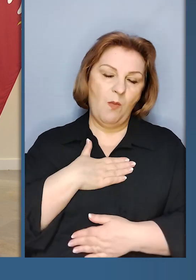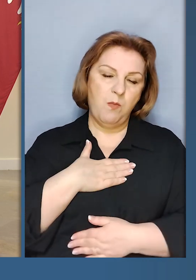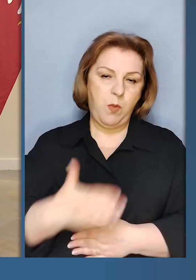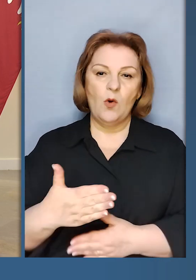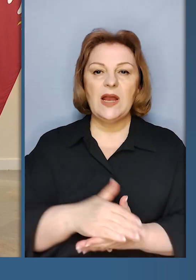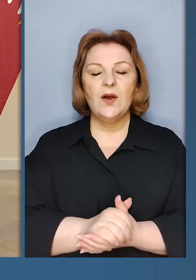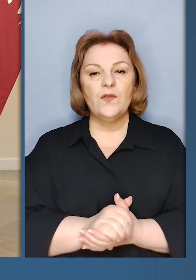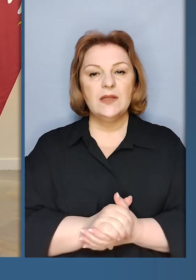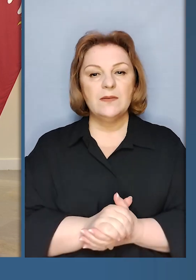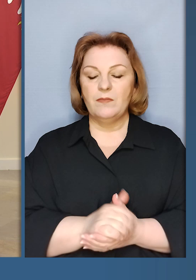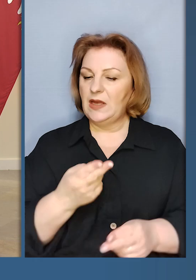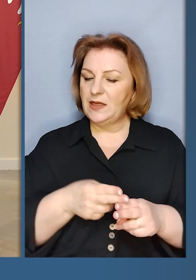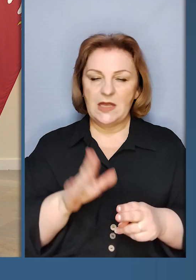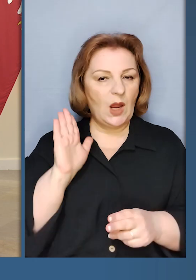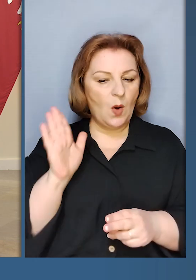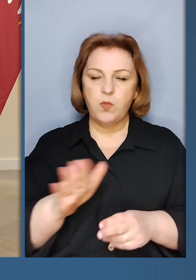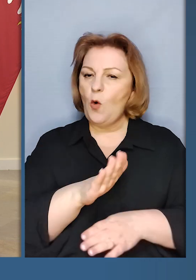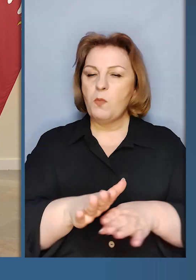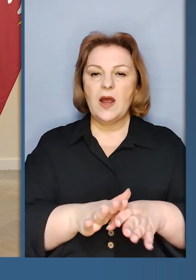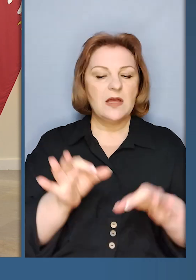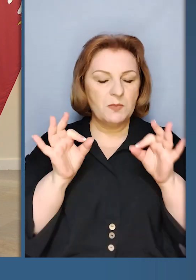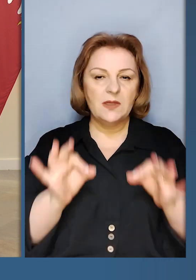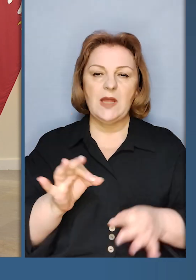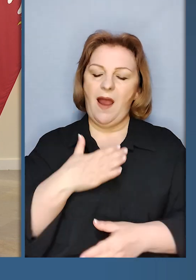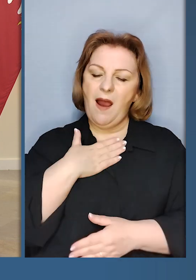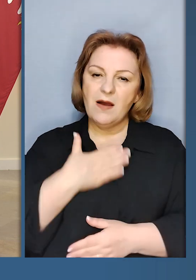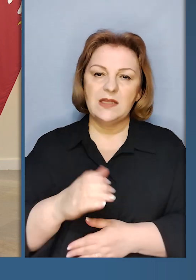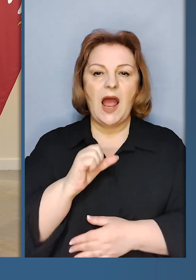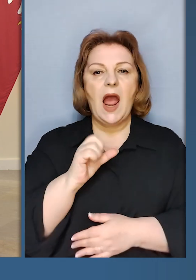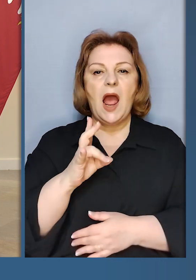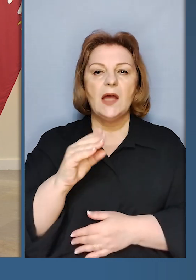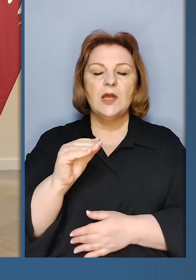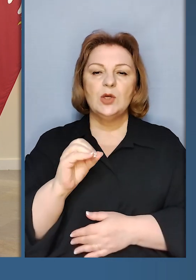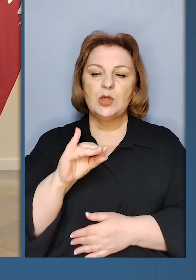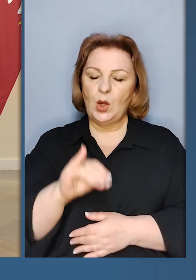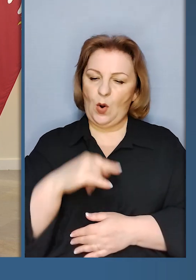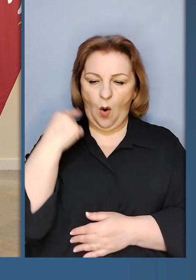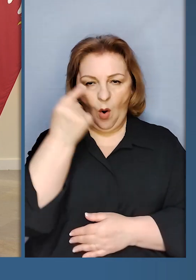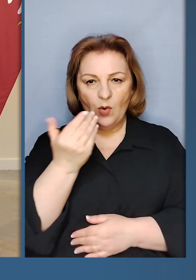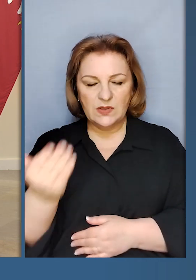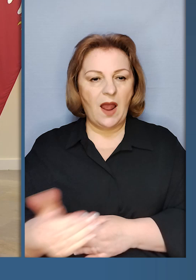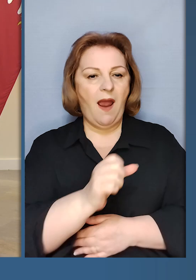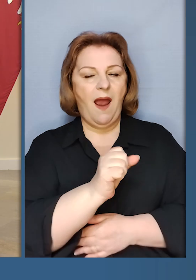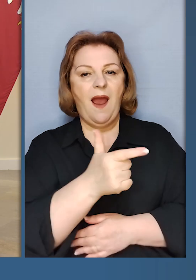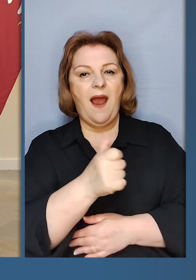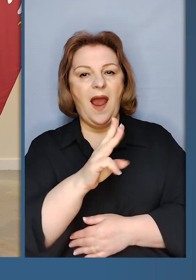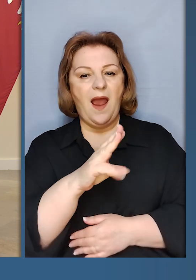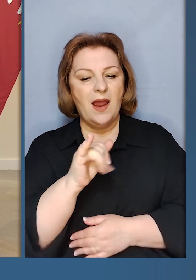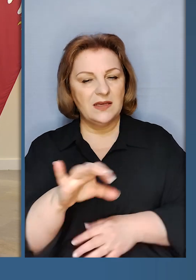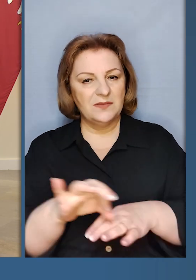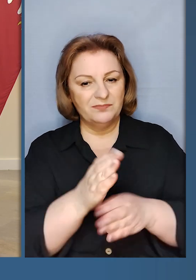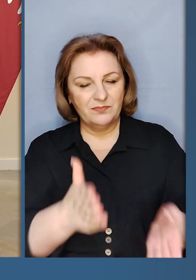Подякувати, і це буде абсолютно справедливо, подякувати Анджі особисто, подякувати Агаті,